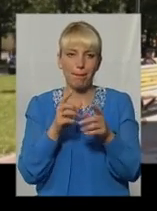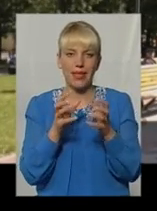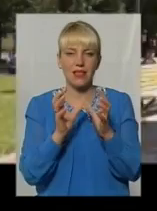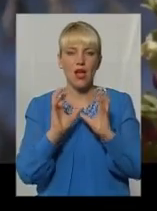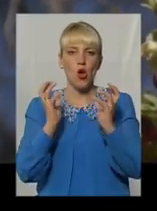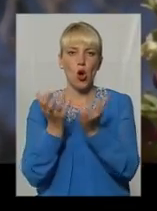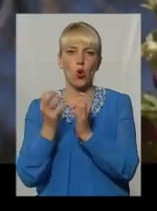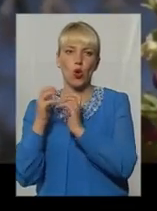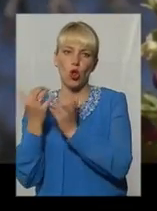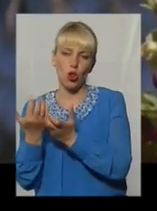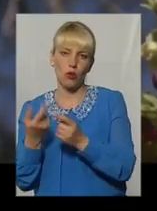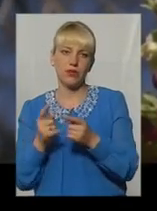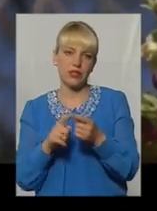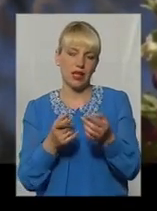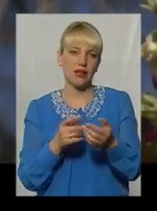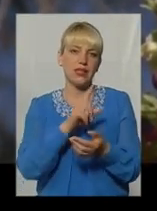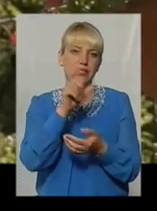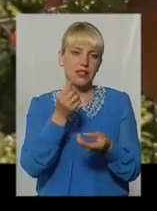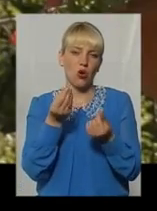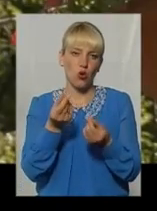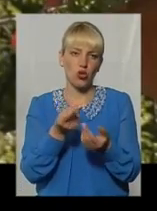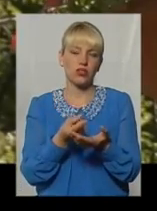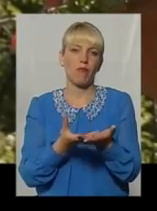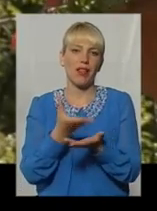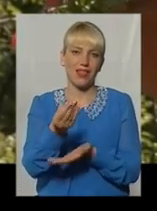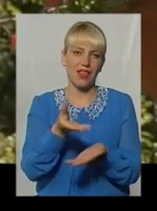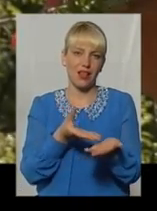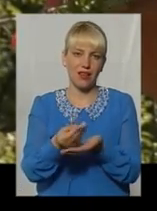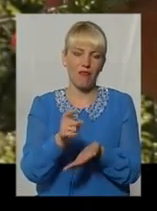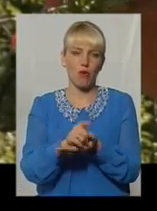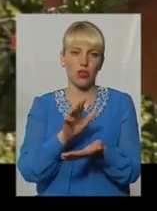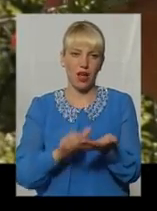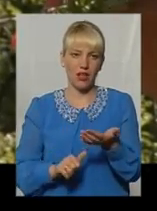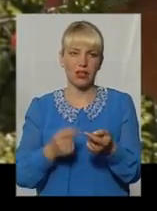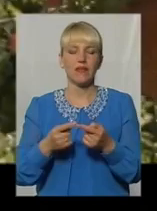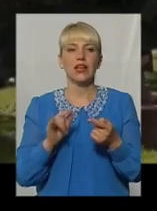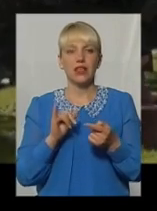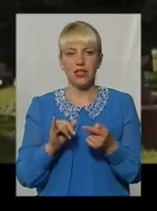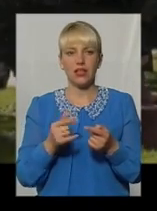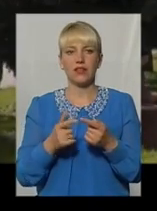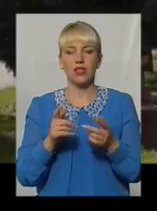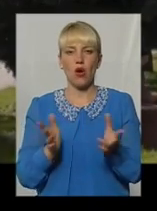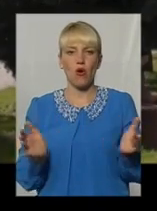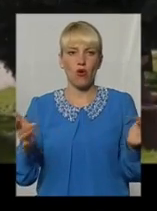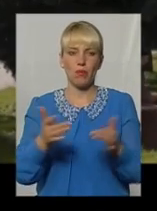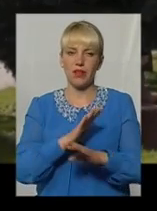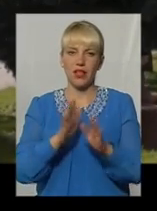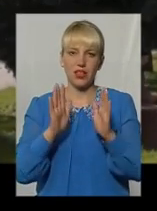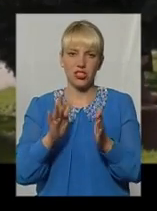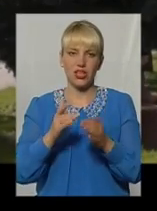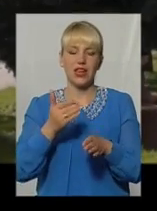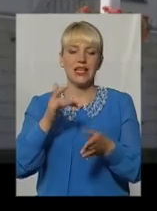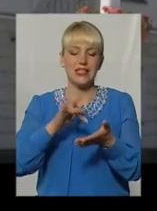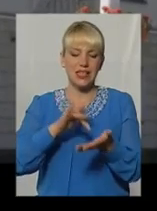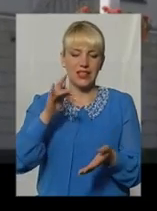цільові кошти платників податків обласного центру. Тож радіус висячих клумб розширився і охопив не лише центральну частину